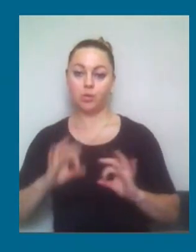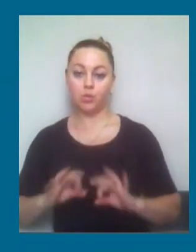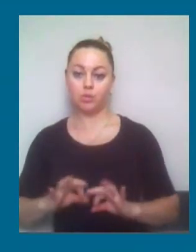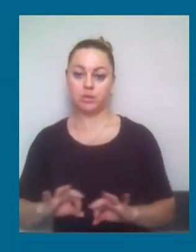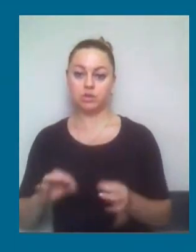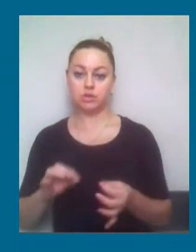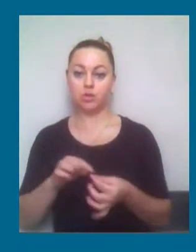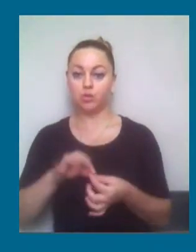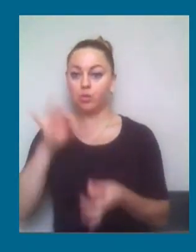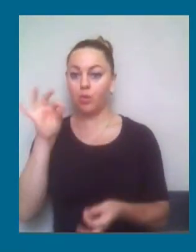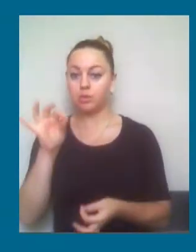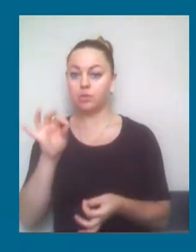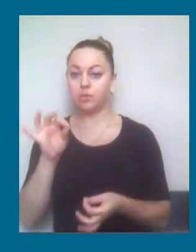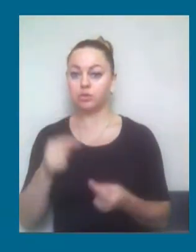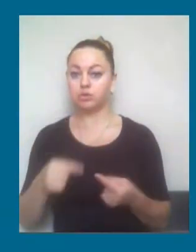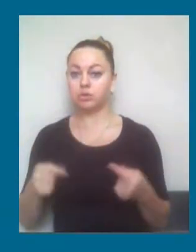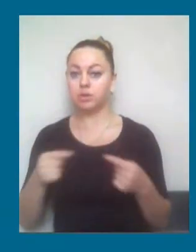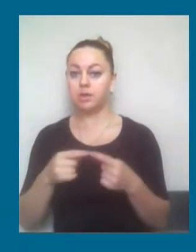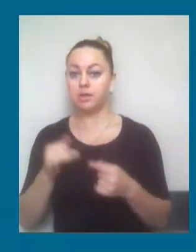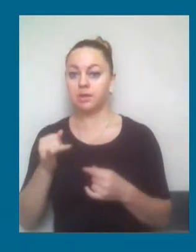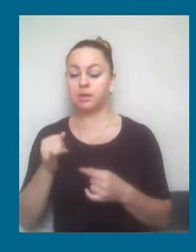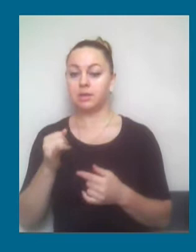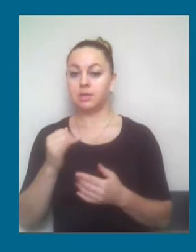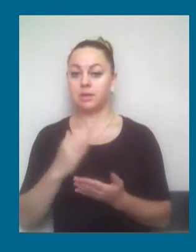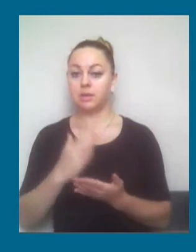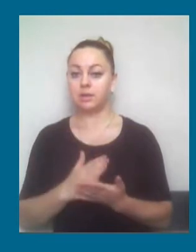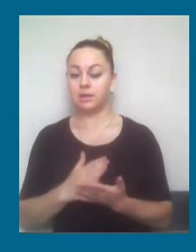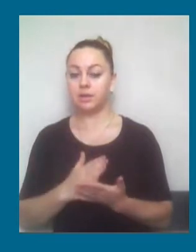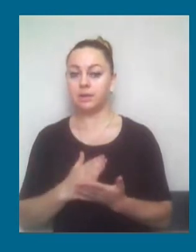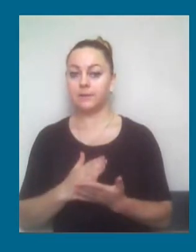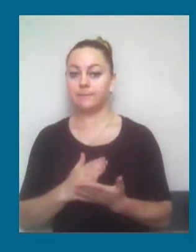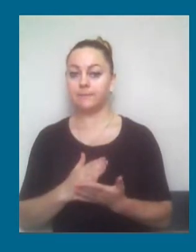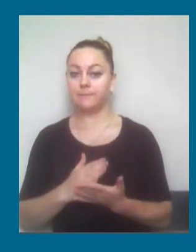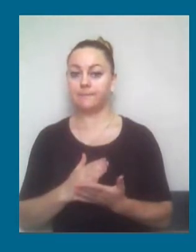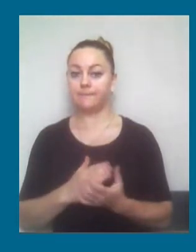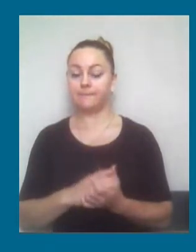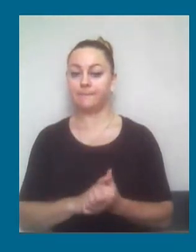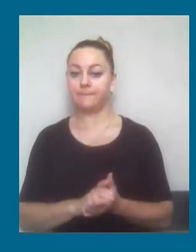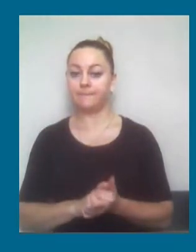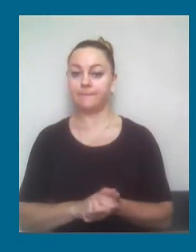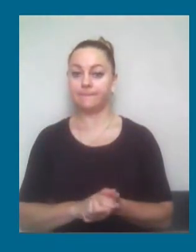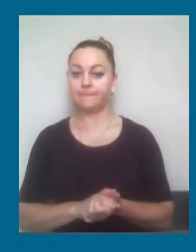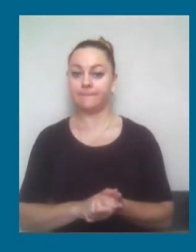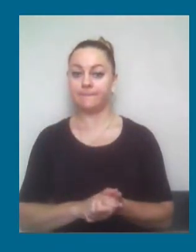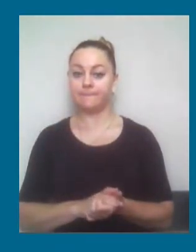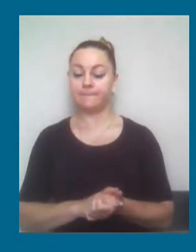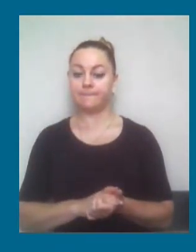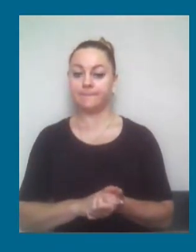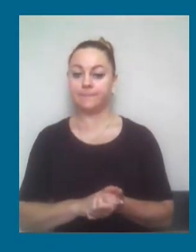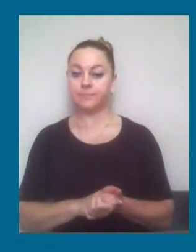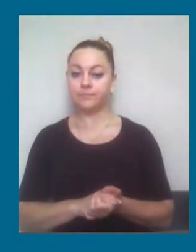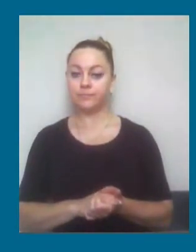саме притягують прострадлені органи місцевого самоврядування щодо